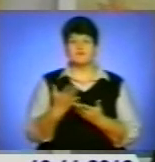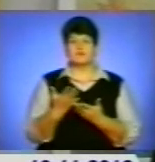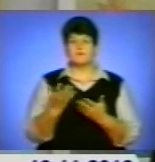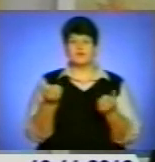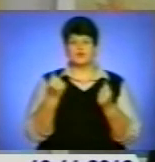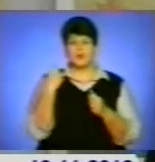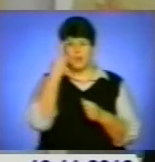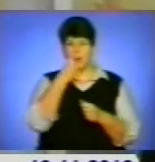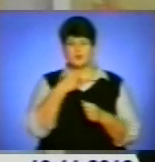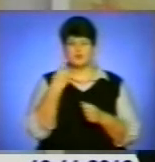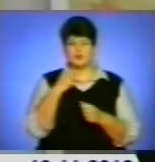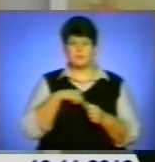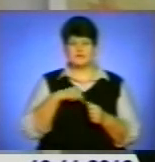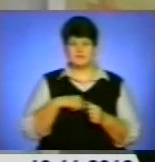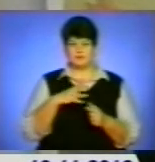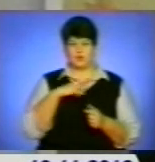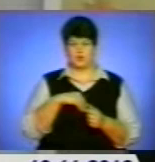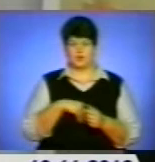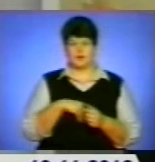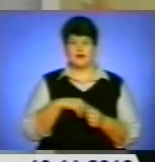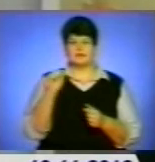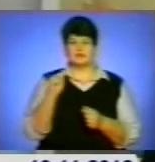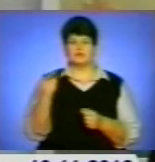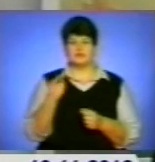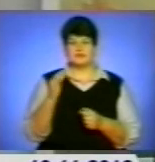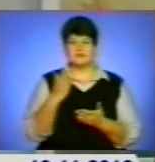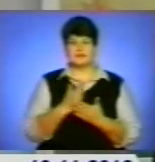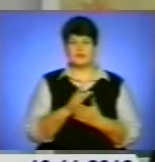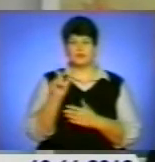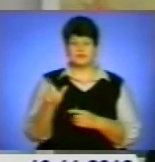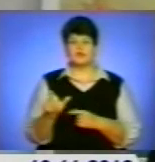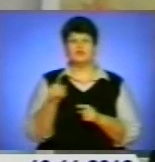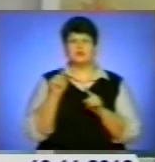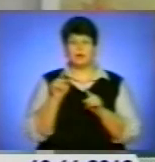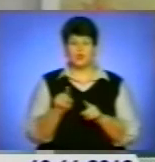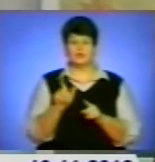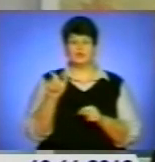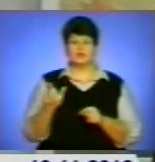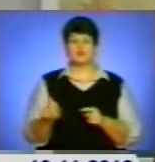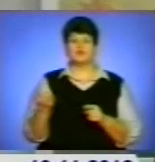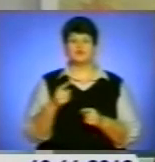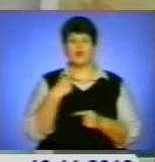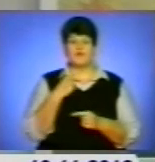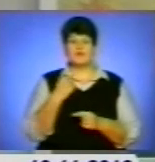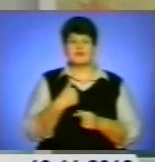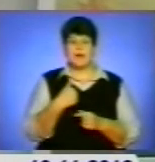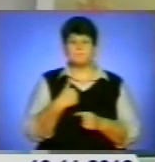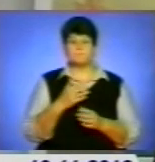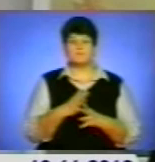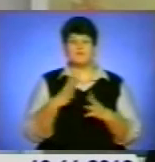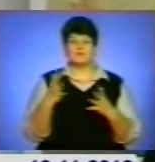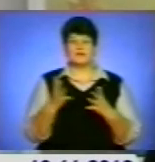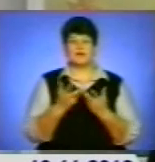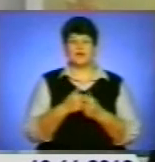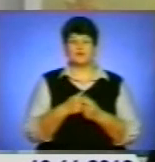особистим духом. Як це зрозуміти? Ну, Анатолій Федорович, у нас людина є такою людиною, що говорить, я по великому рахунку не